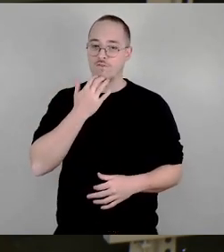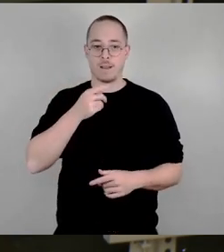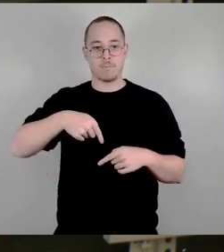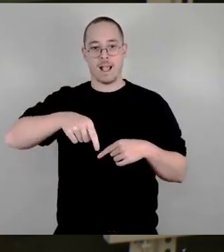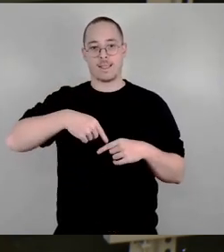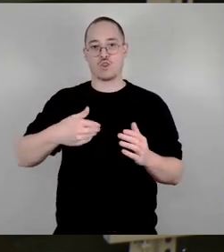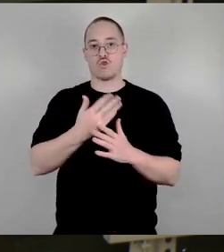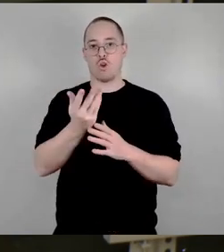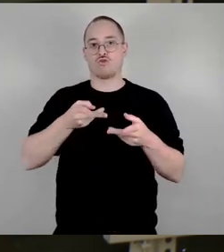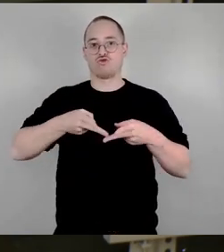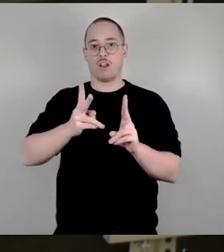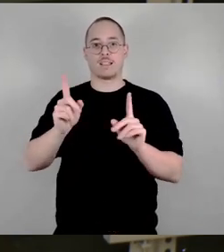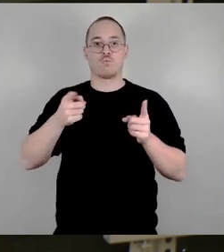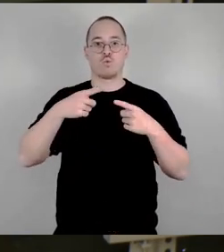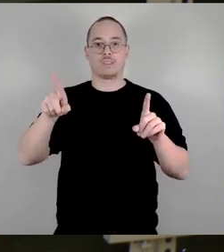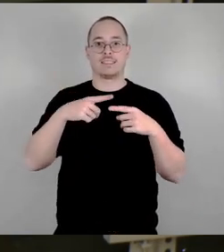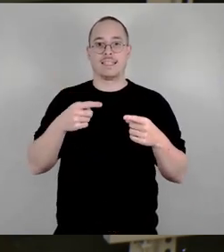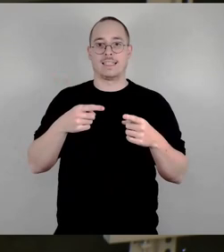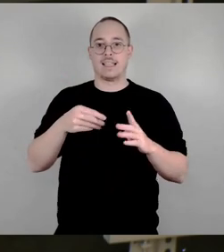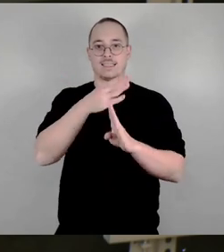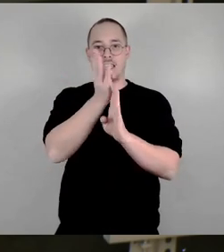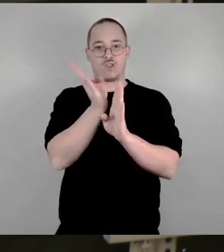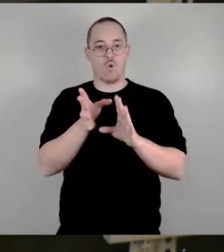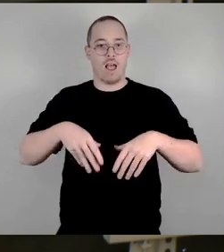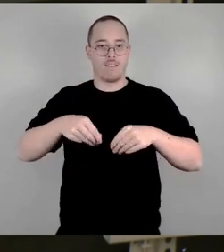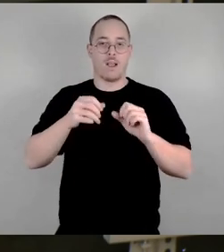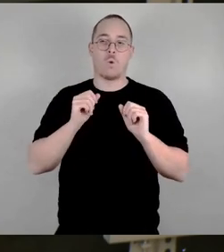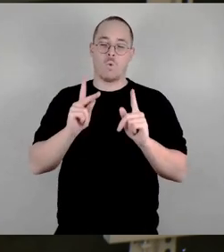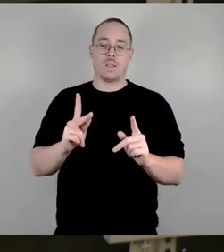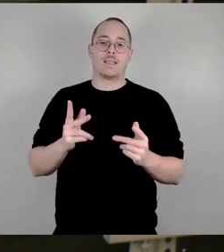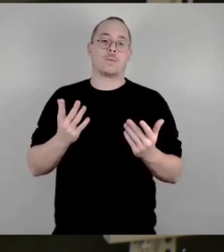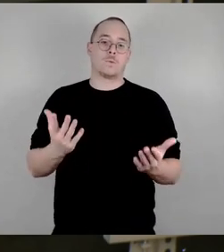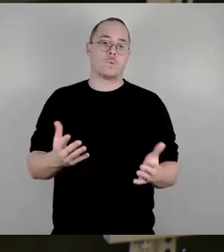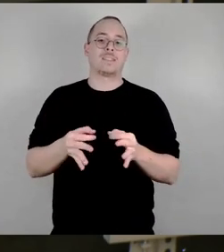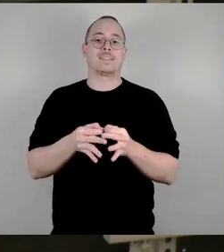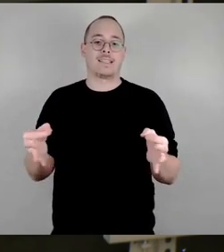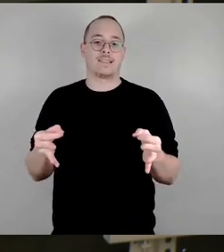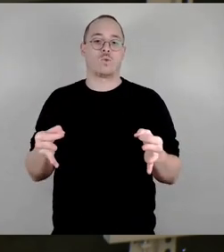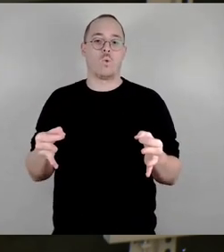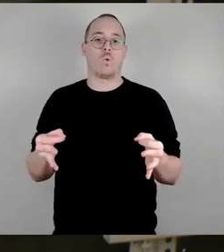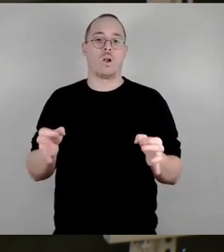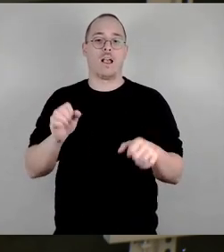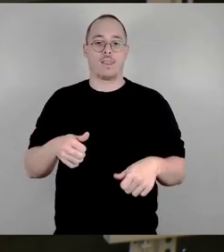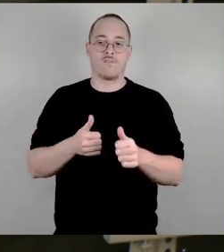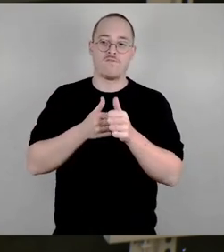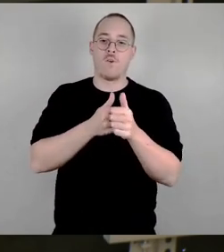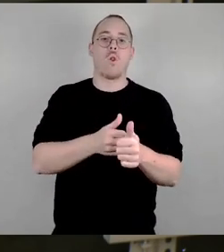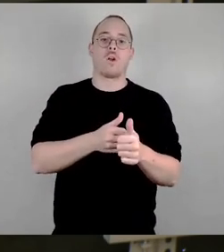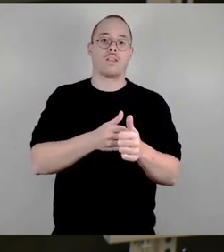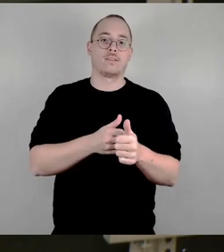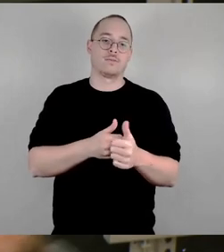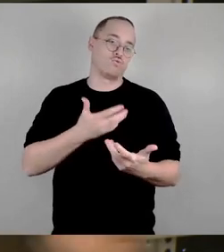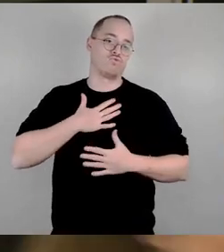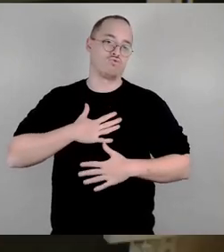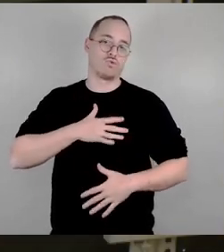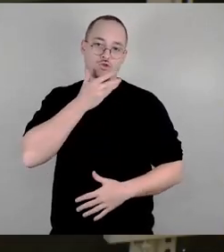Satzung hat, mit der dann die Musikerinnen und Musiker die Stadt auch wieder so beleben können, wie wir uns das auch wünschen. Vielen